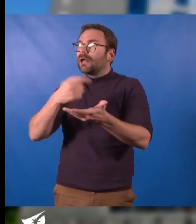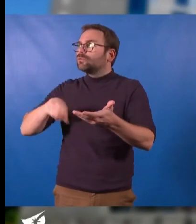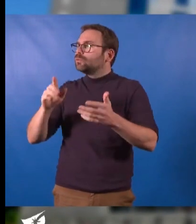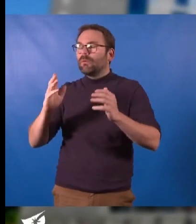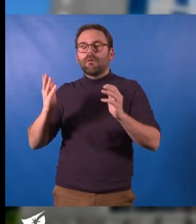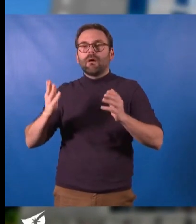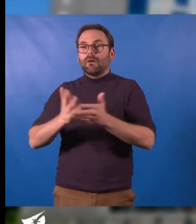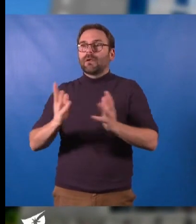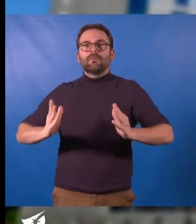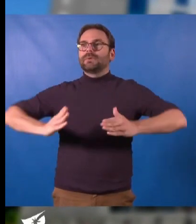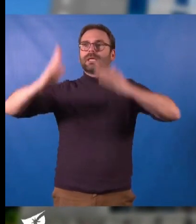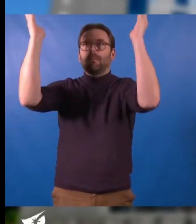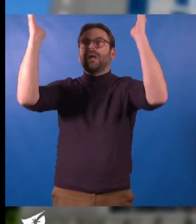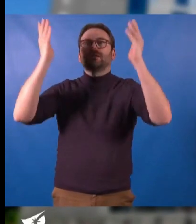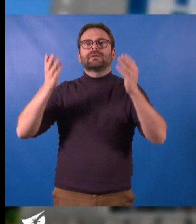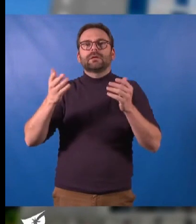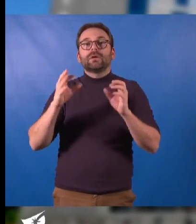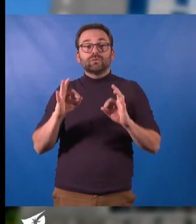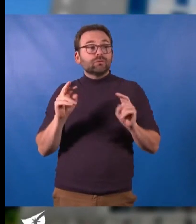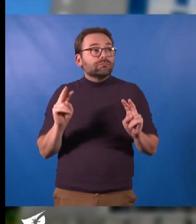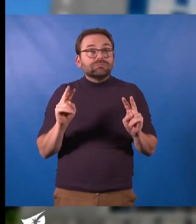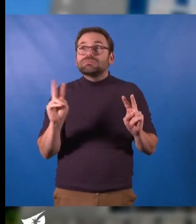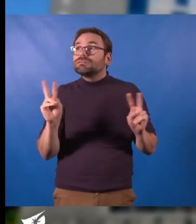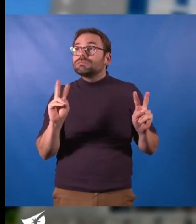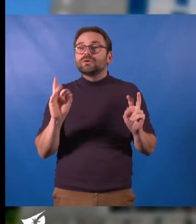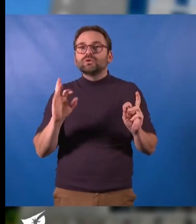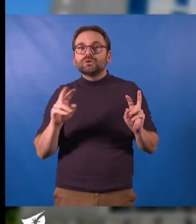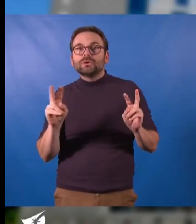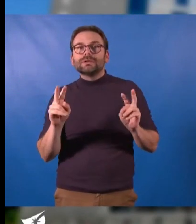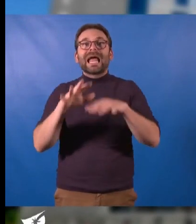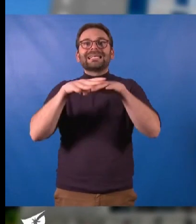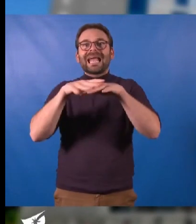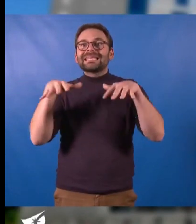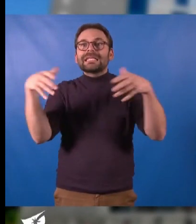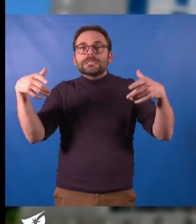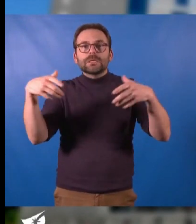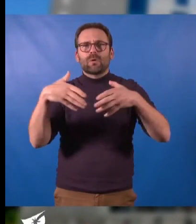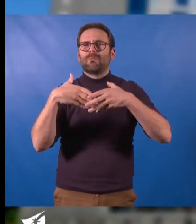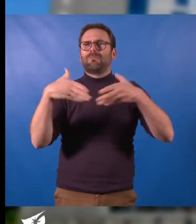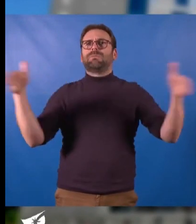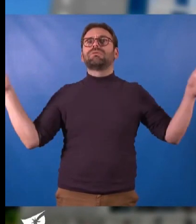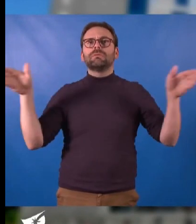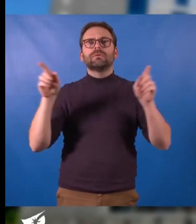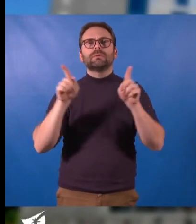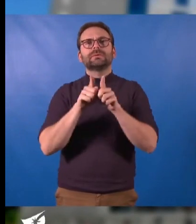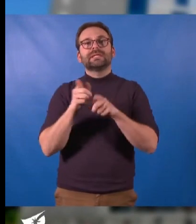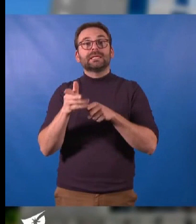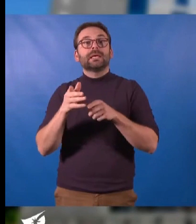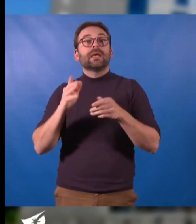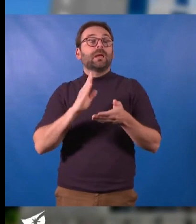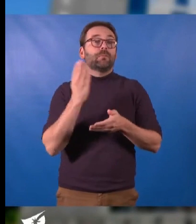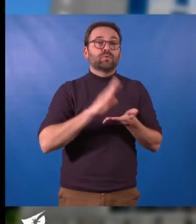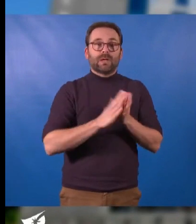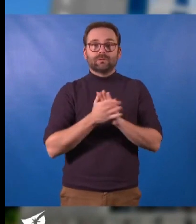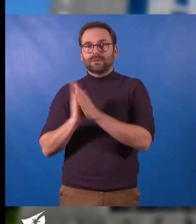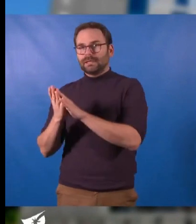je crois, peu, en tout cas, les périmètres du quartier et les besoins associatifs que nous